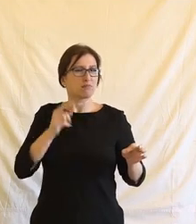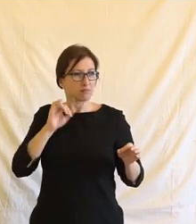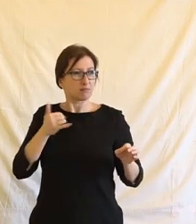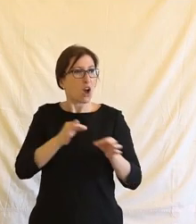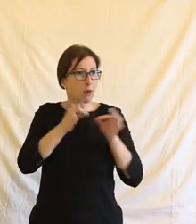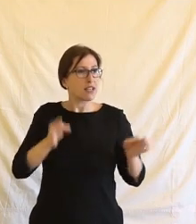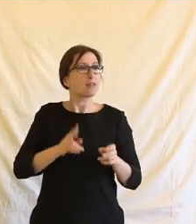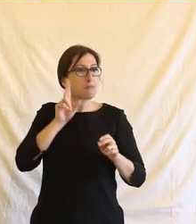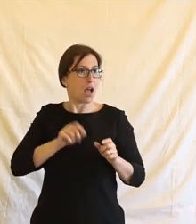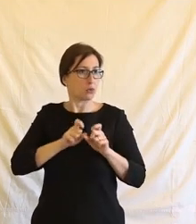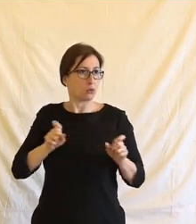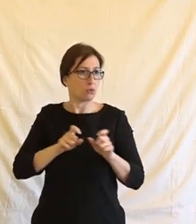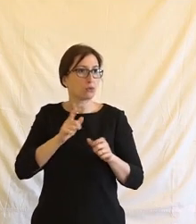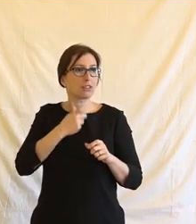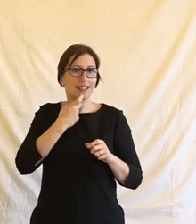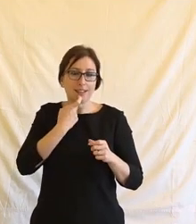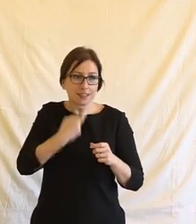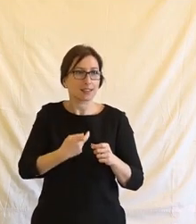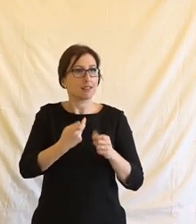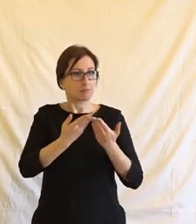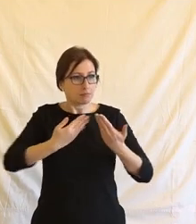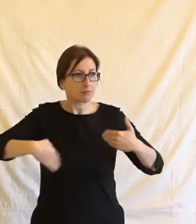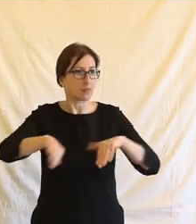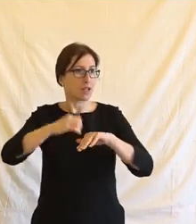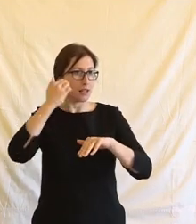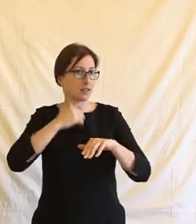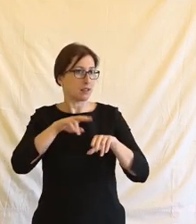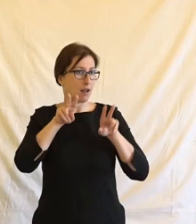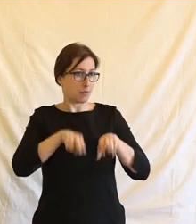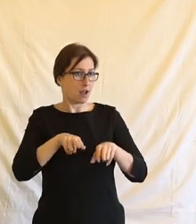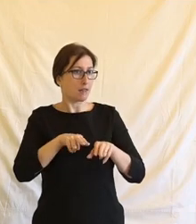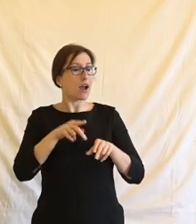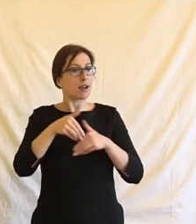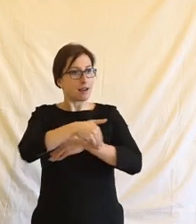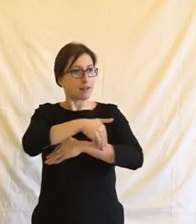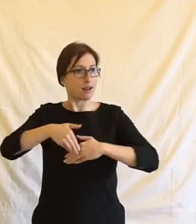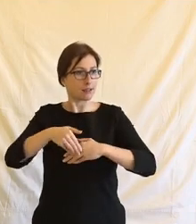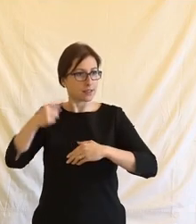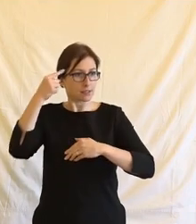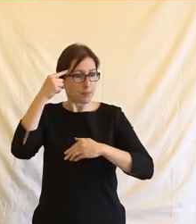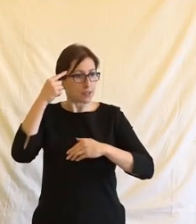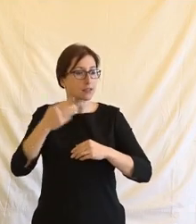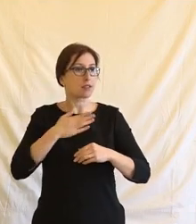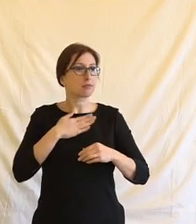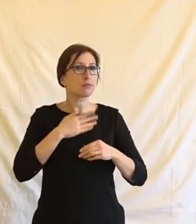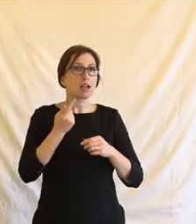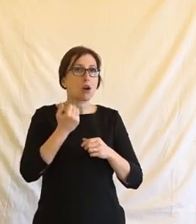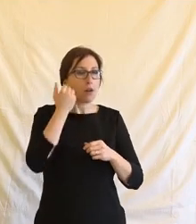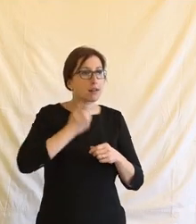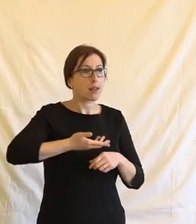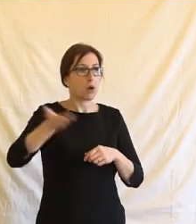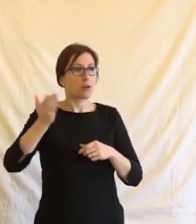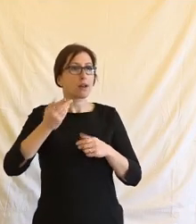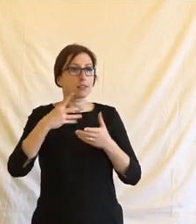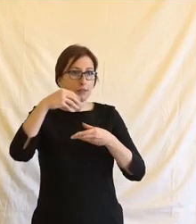děláme to vědomně a děláme to s jednoznačným cílem a to je nastavení určitých hranic v rámci těch našich liberálních demokracií,